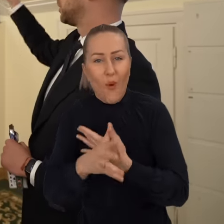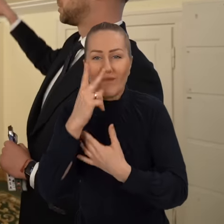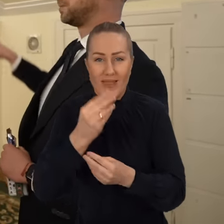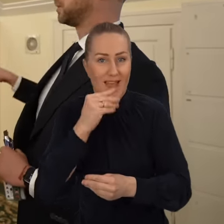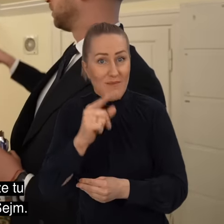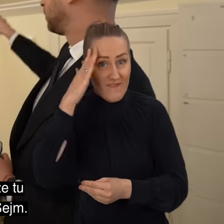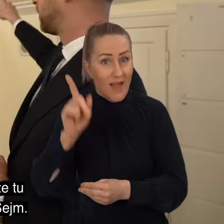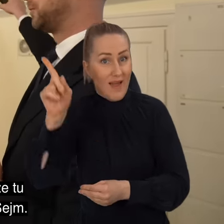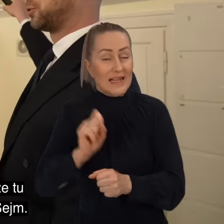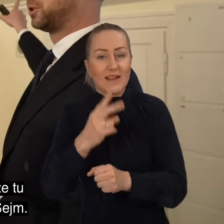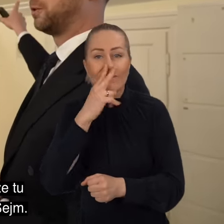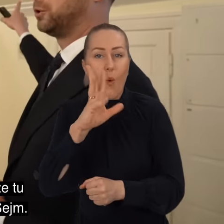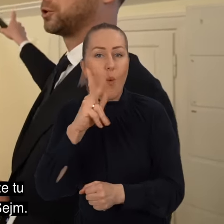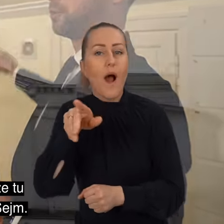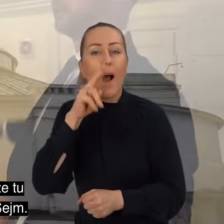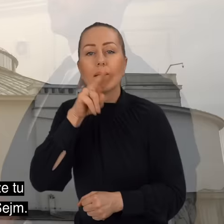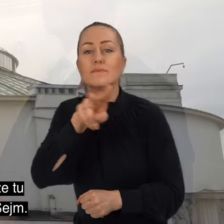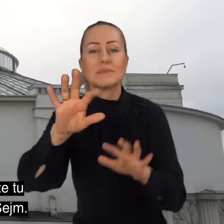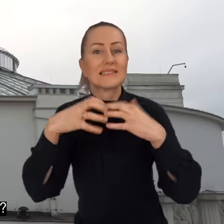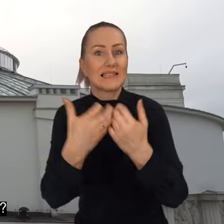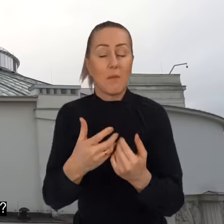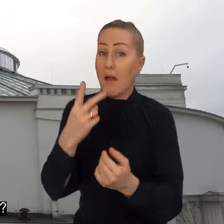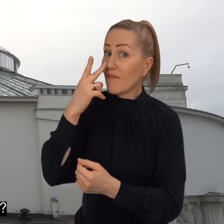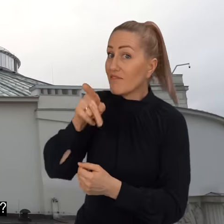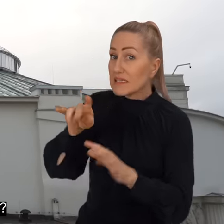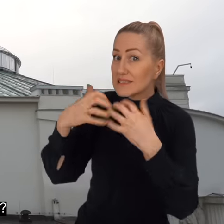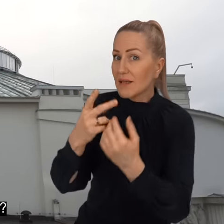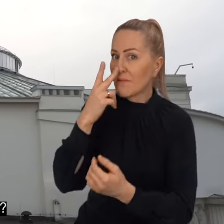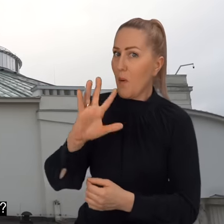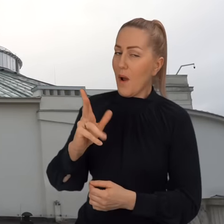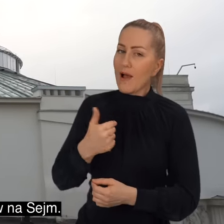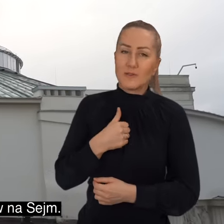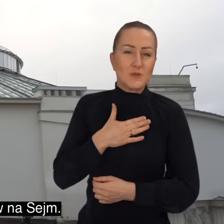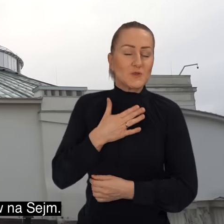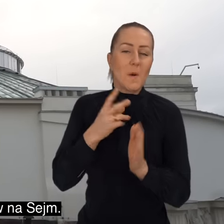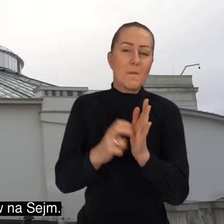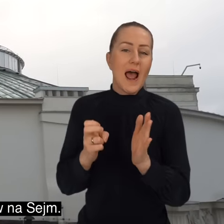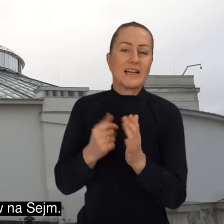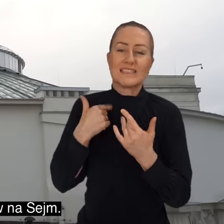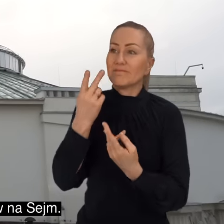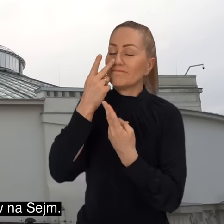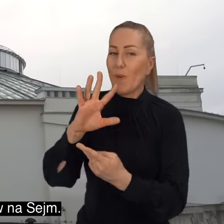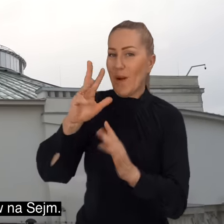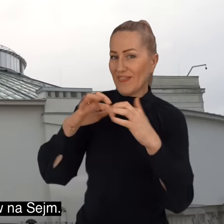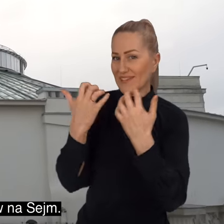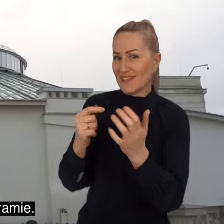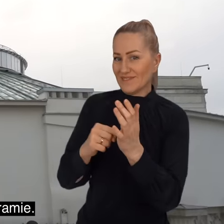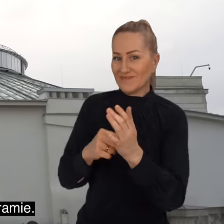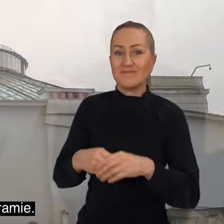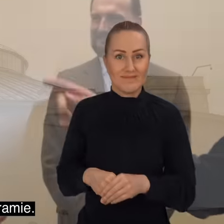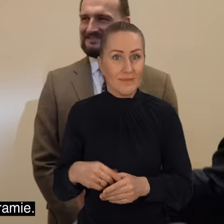kroków i tutaj jeszcze te piętra. Nie wiem, czy Pan widział, że tu jest taki widoczek ładny na Sejm. Widoczek ładny na Sejm. Jak mi brakuje ładnych widoczków na Sejm.